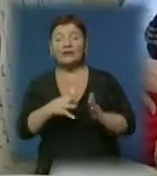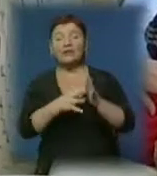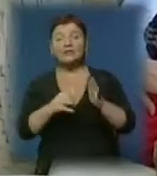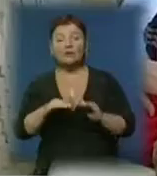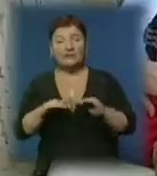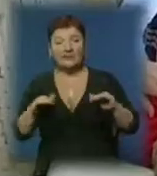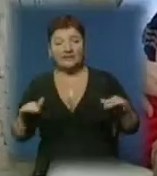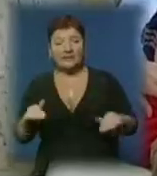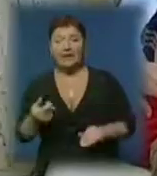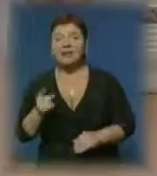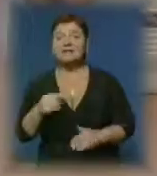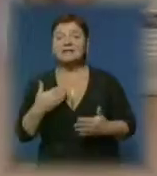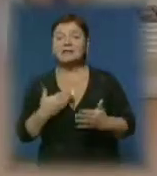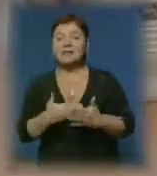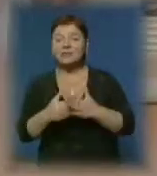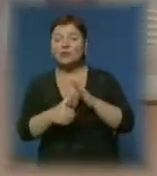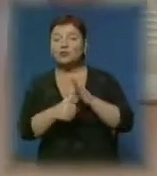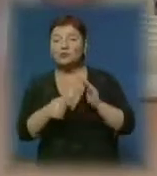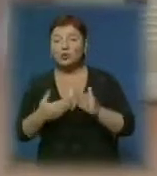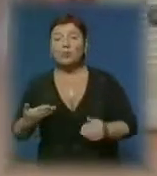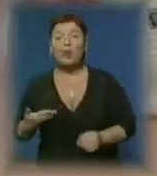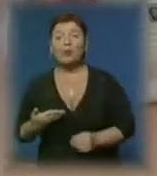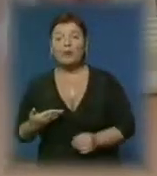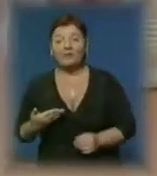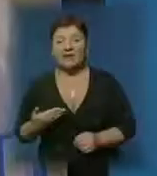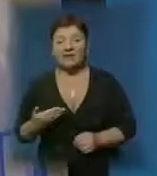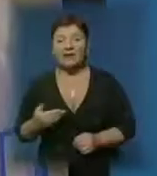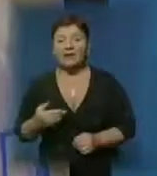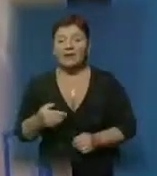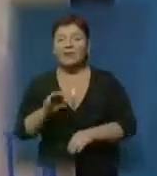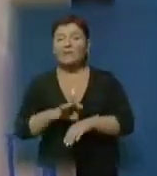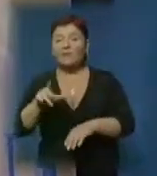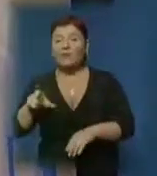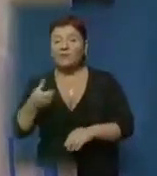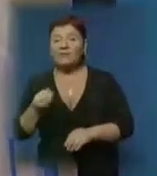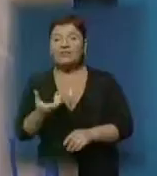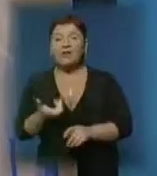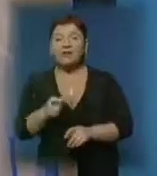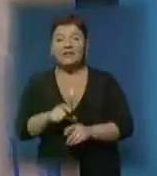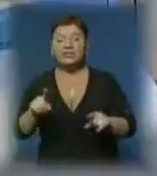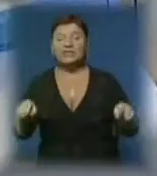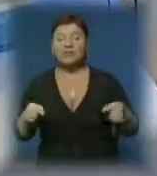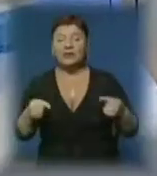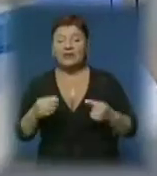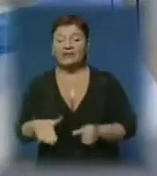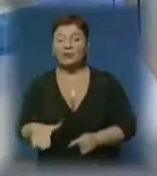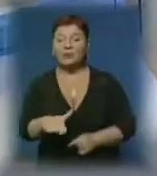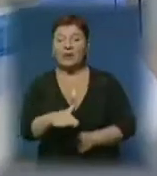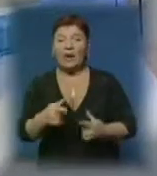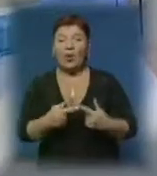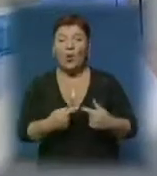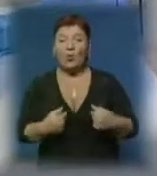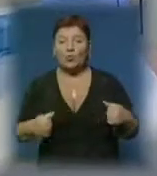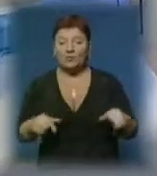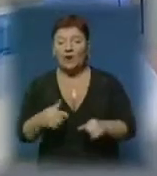дітей. Із них близько 600 прооперували. Пацієнтів стане ще більше зі створенням територіальних медичних округів,